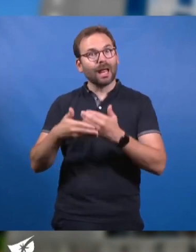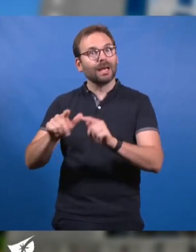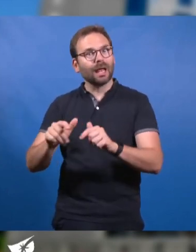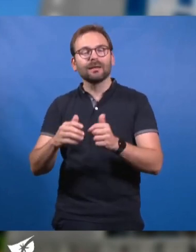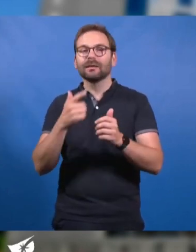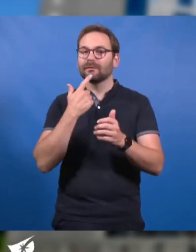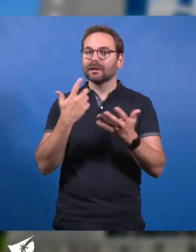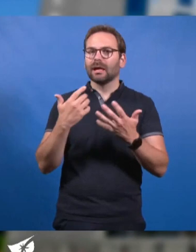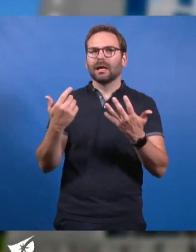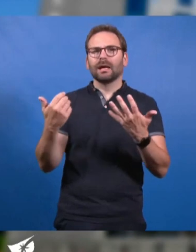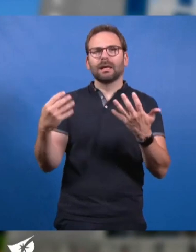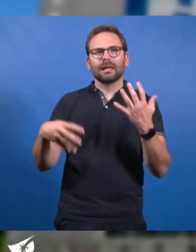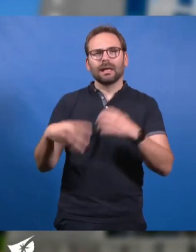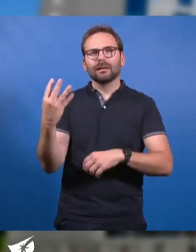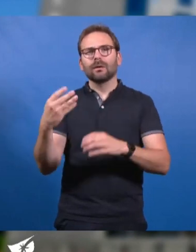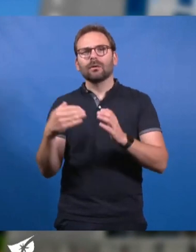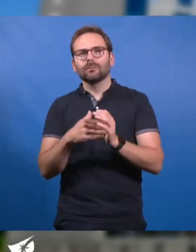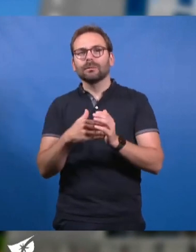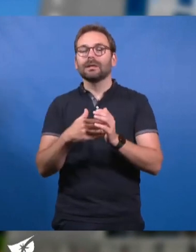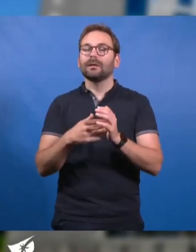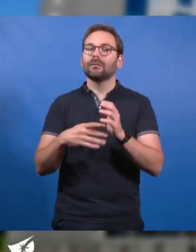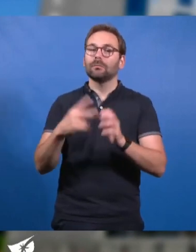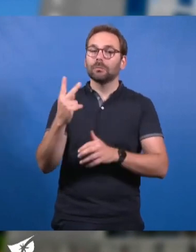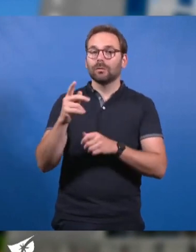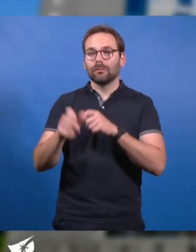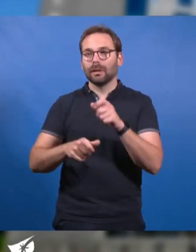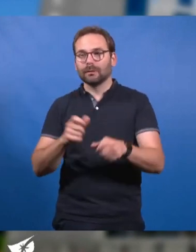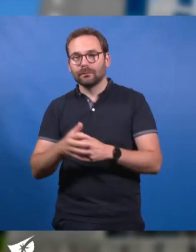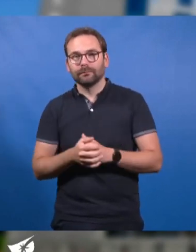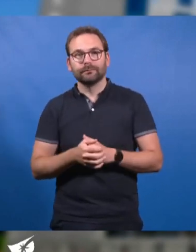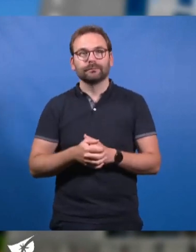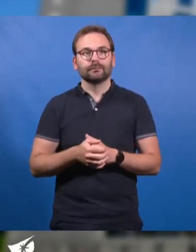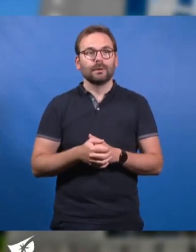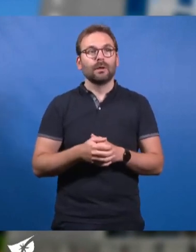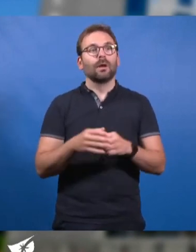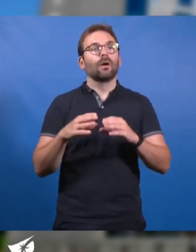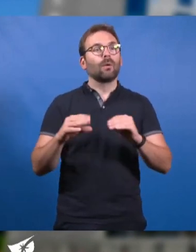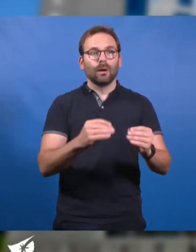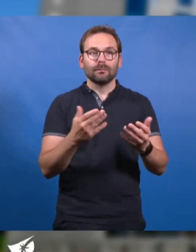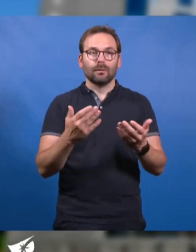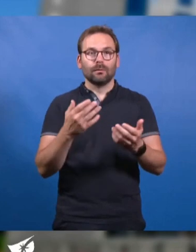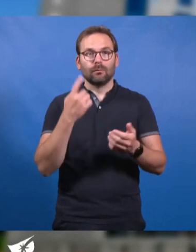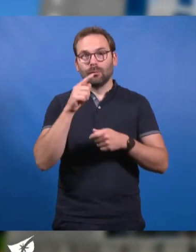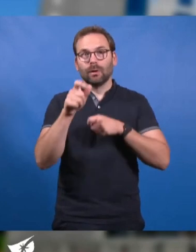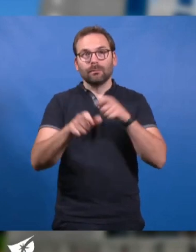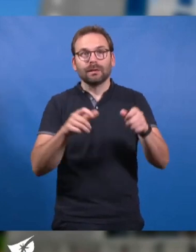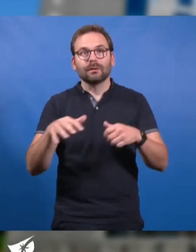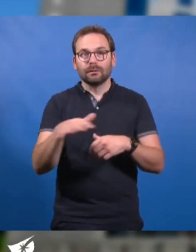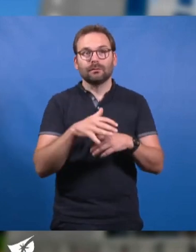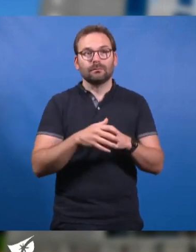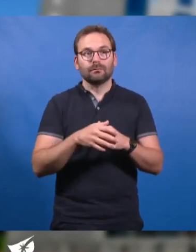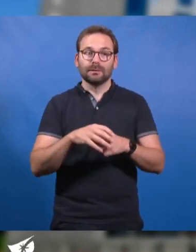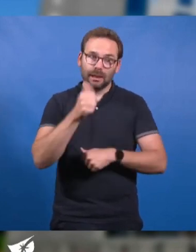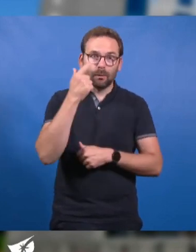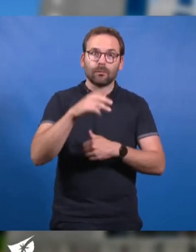personnes. C'est ça, faire de la politique, concrètement, pour les gens, d'abord pour les gens. Et c'est pour cela